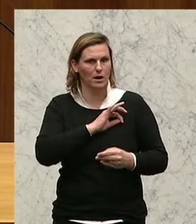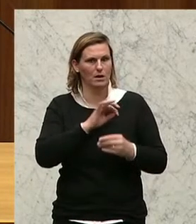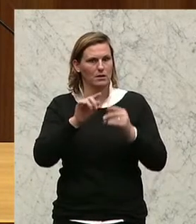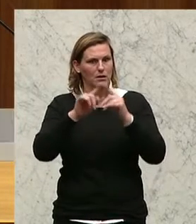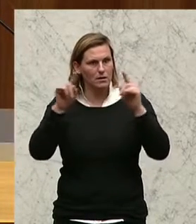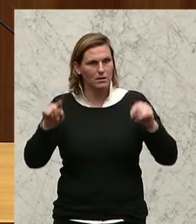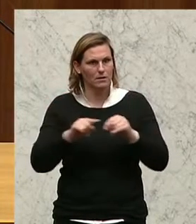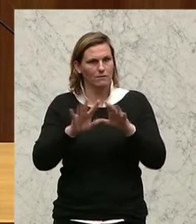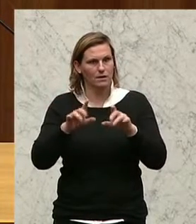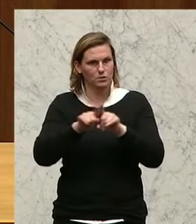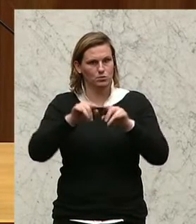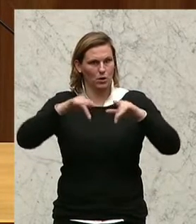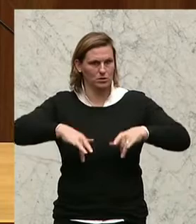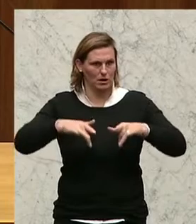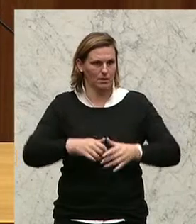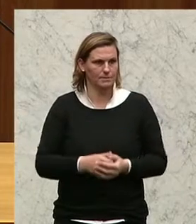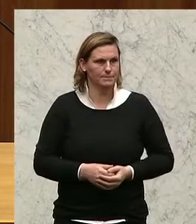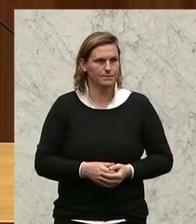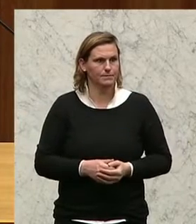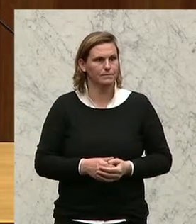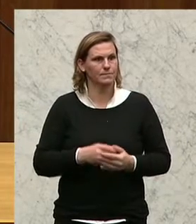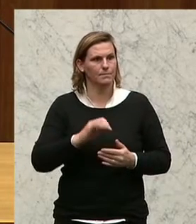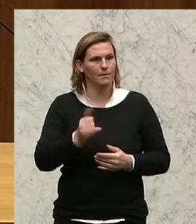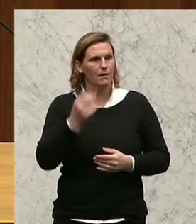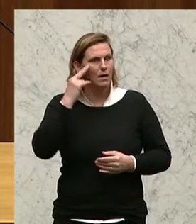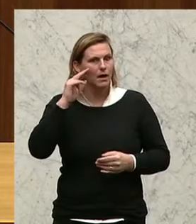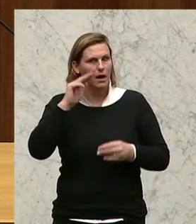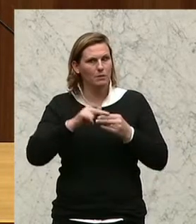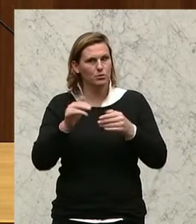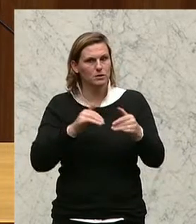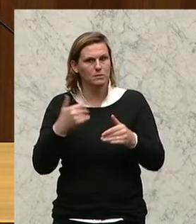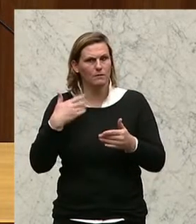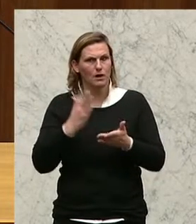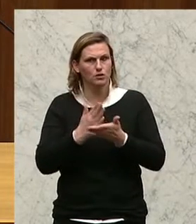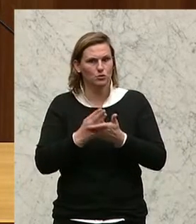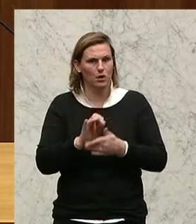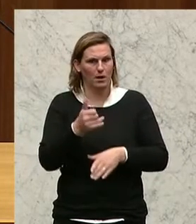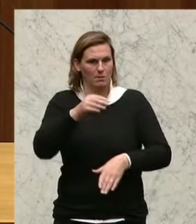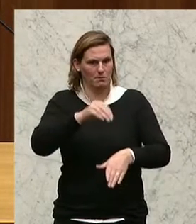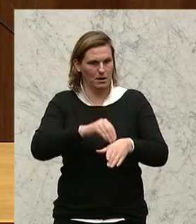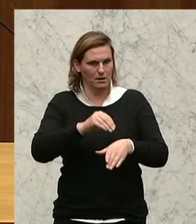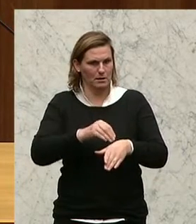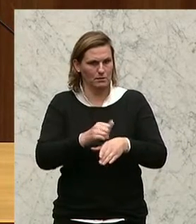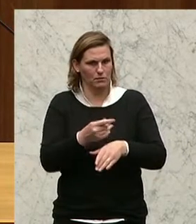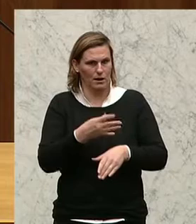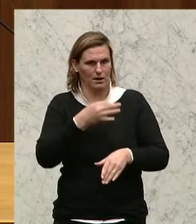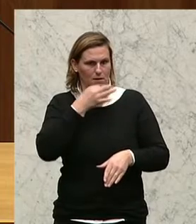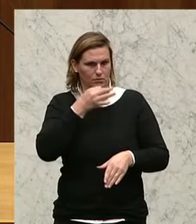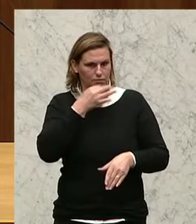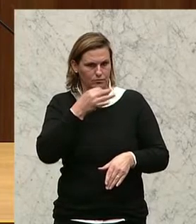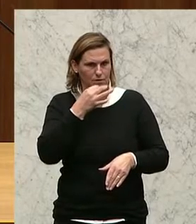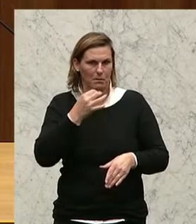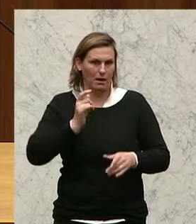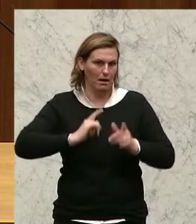herinnen. Herr Bundesminister Stöger, Sie haben heute ja sich schon einmal zu Wort gemeldet für ein paar Minuten. Leider Gottes war